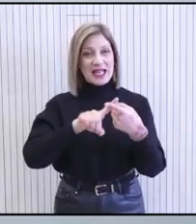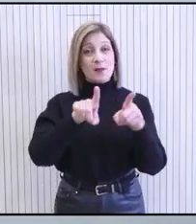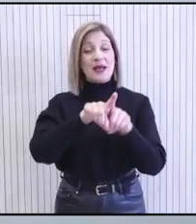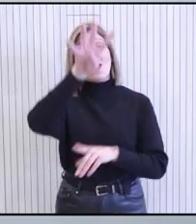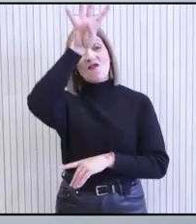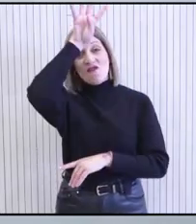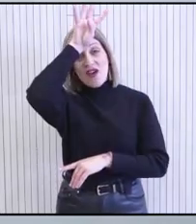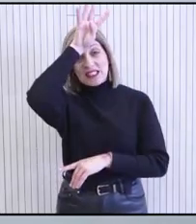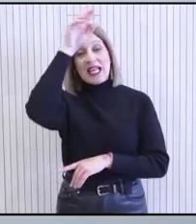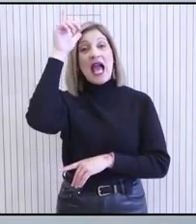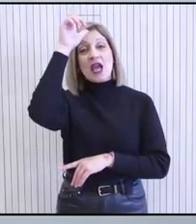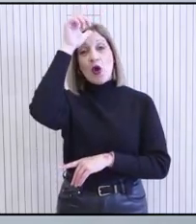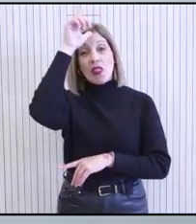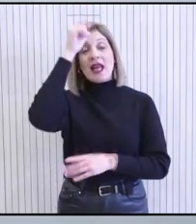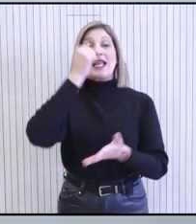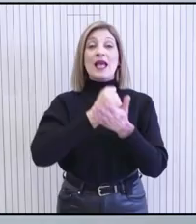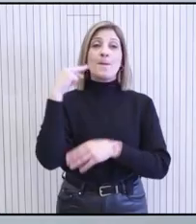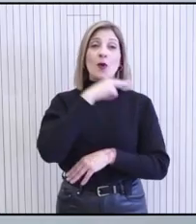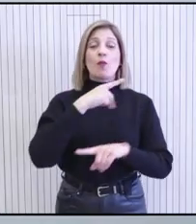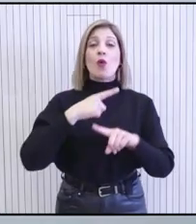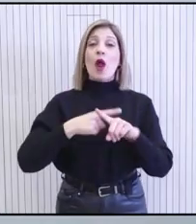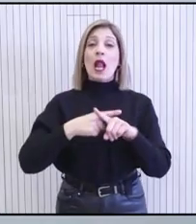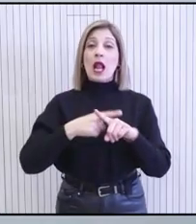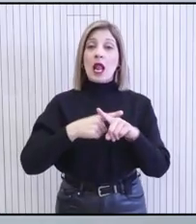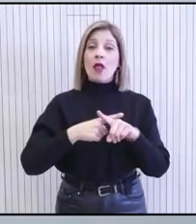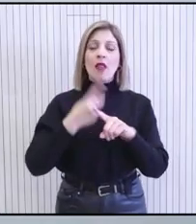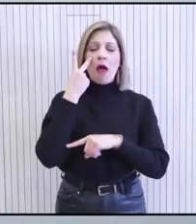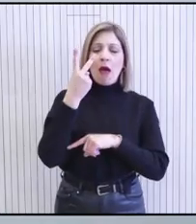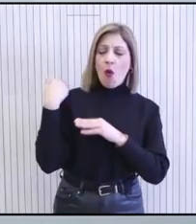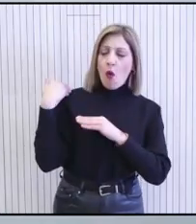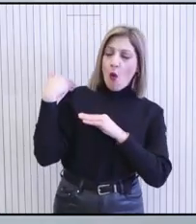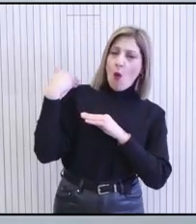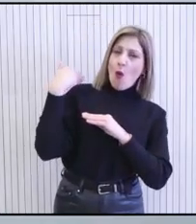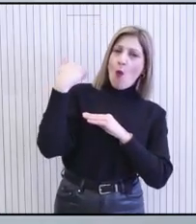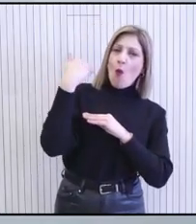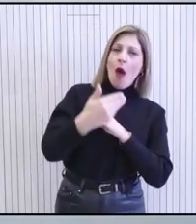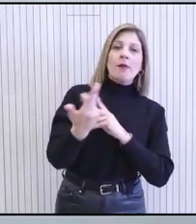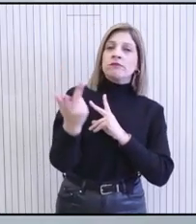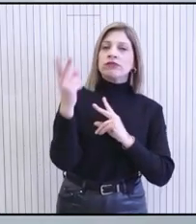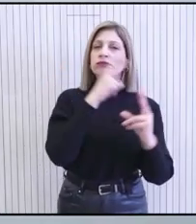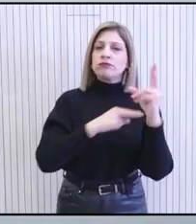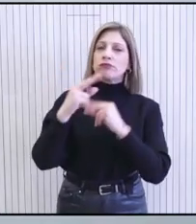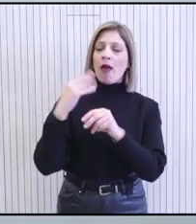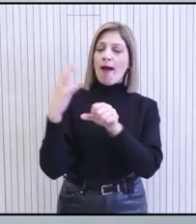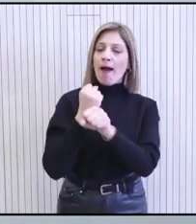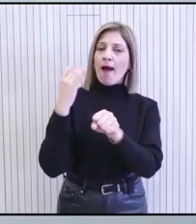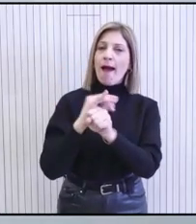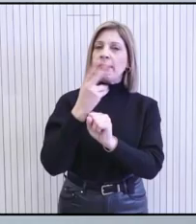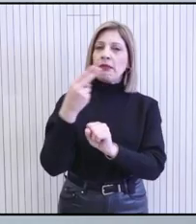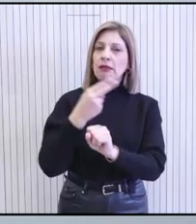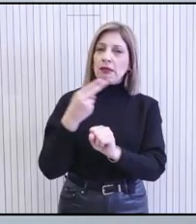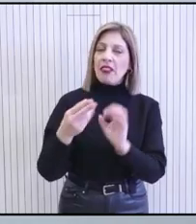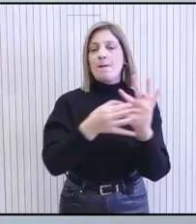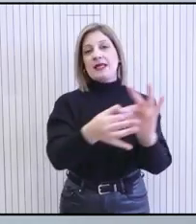Βασιλιά της Ιορδανίας και τον Πρωθυπουργό της Ελλάδας, θα ανασκοπήσουν τα όσα έχουν μέχρι σήμερα επιτευχθεί στο πλαίσιο της